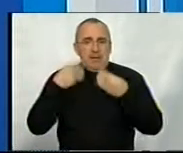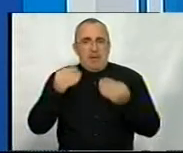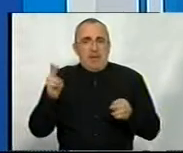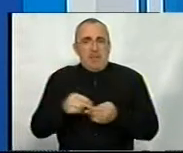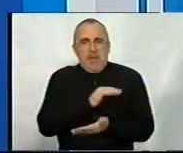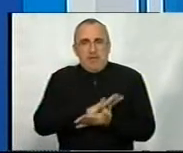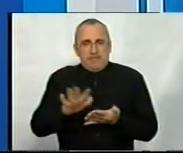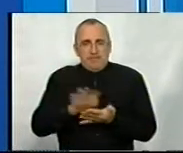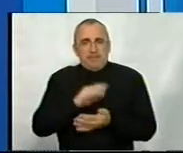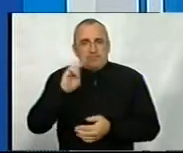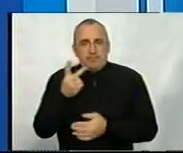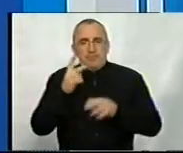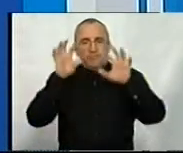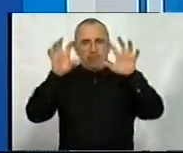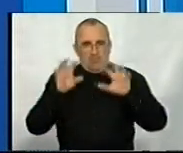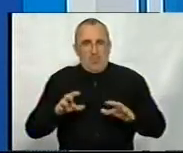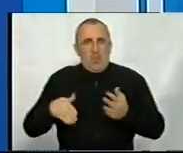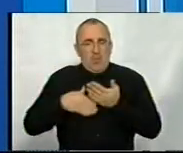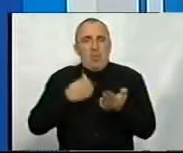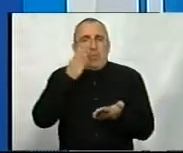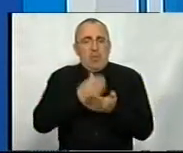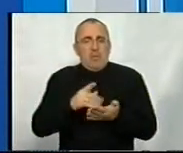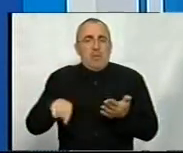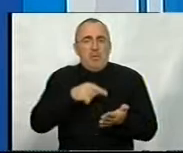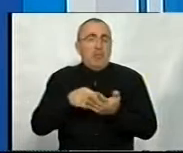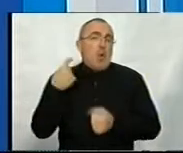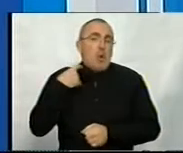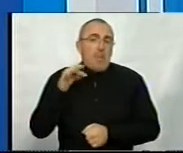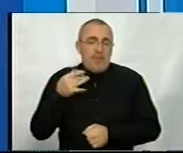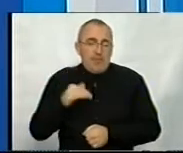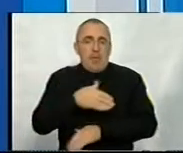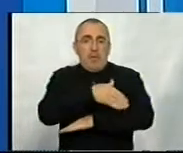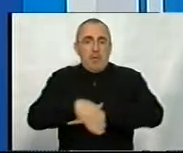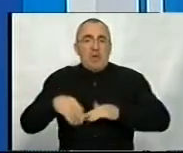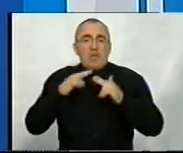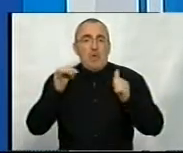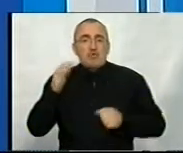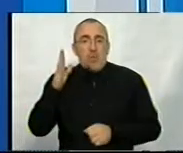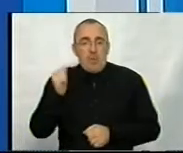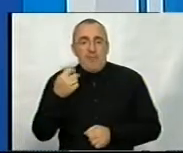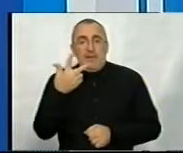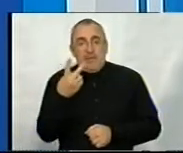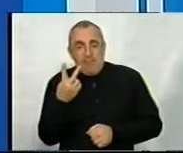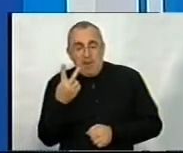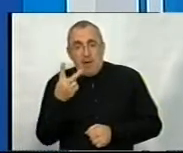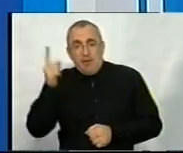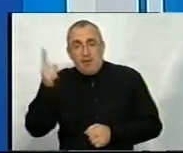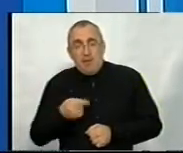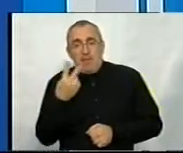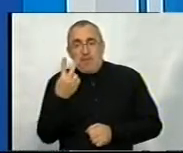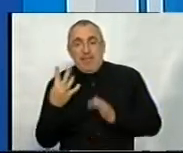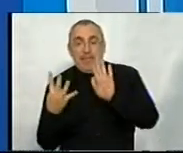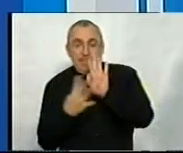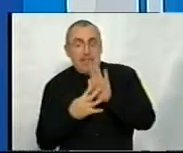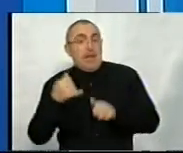безоплатної вторинної правової допомоги знаходиться у місті Кропивницькому, вулиця Дворцова, 32, дріб 29,